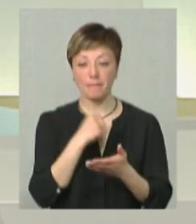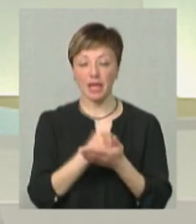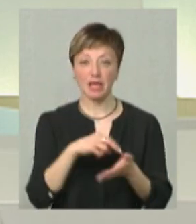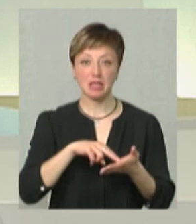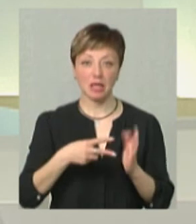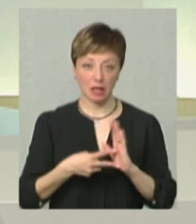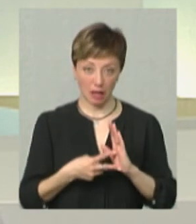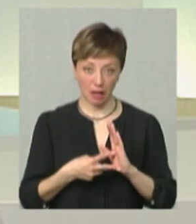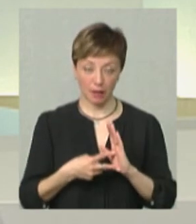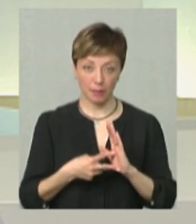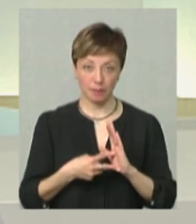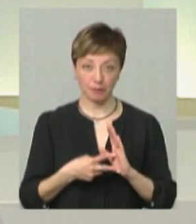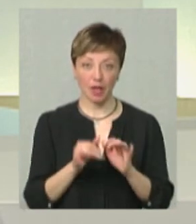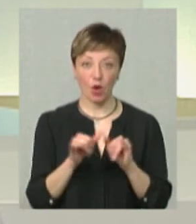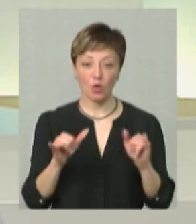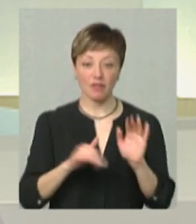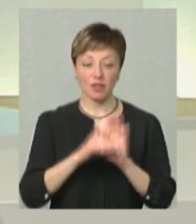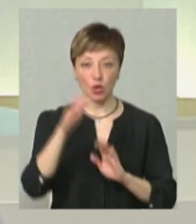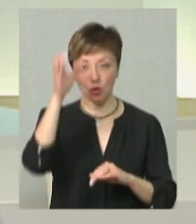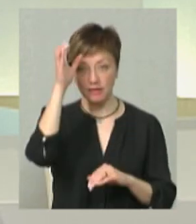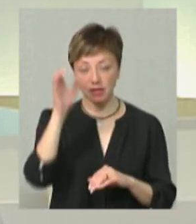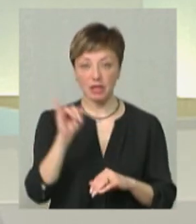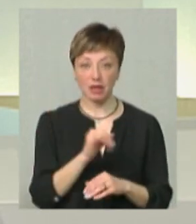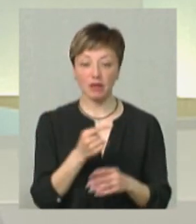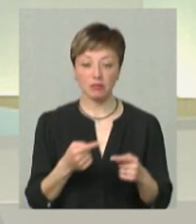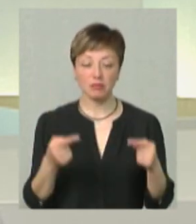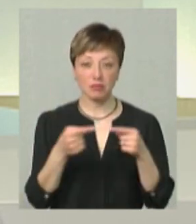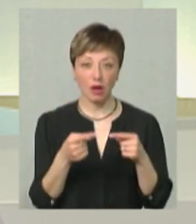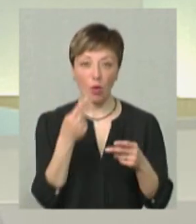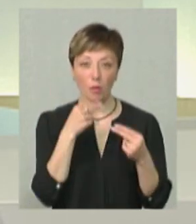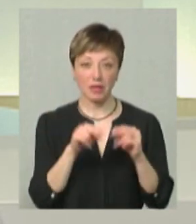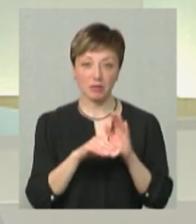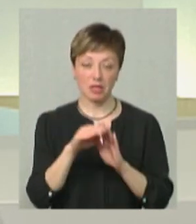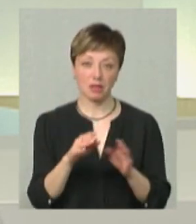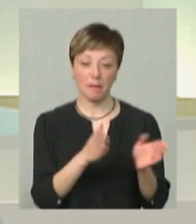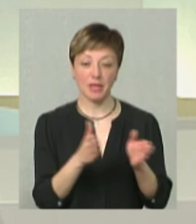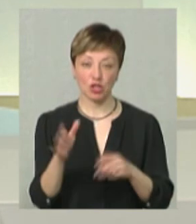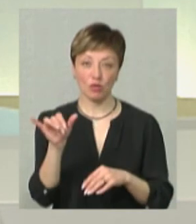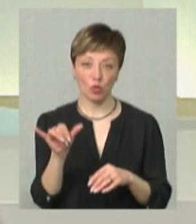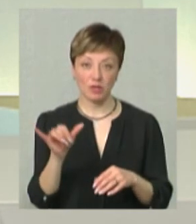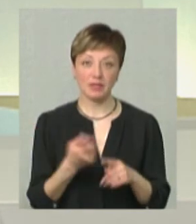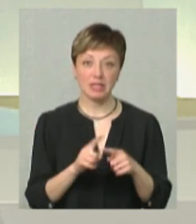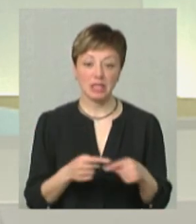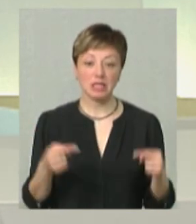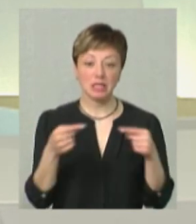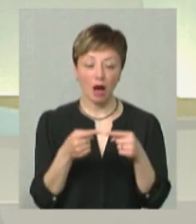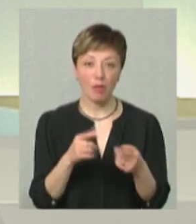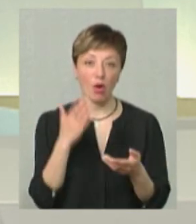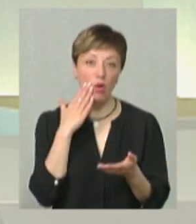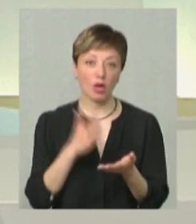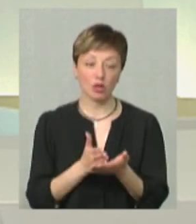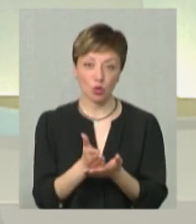стратегія розвитку вищої освіти, і вона говорить про оптимізацію мережі ВУЗ. Це саме орієнтує